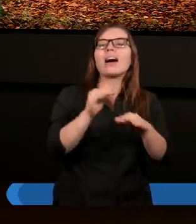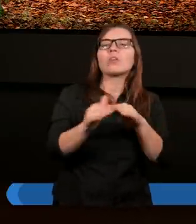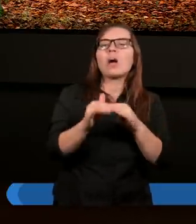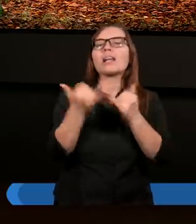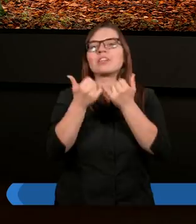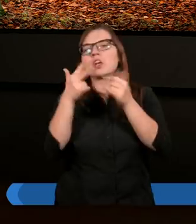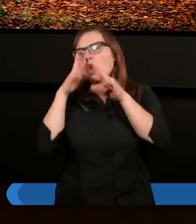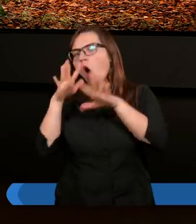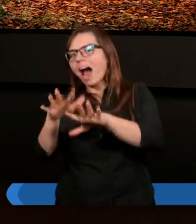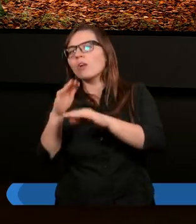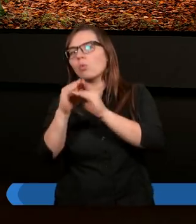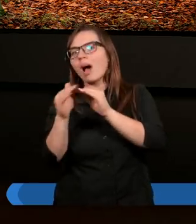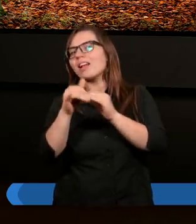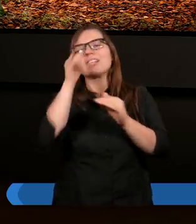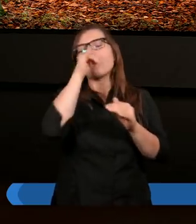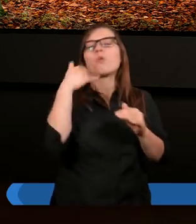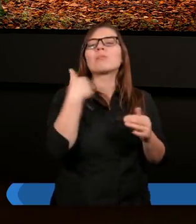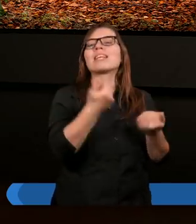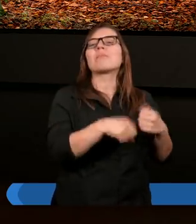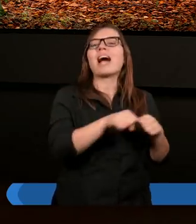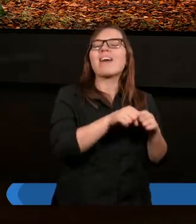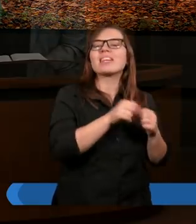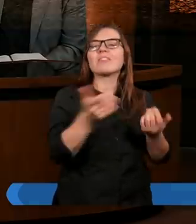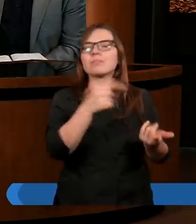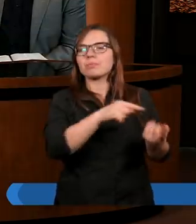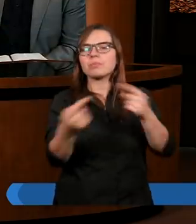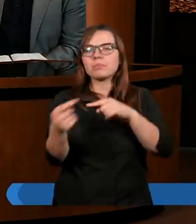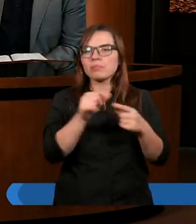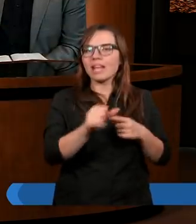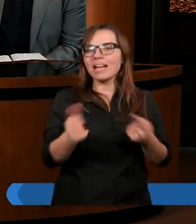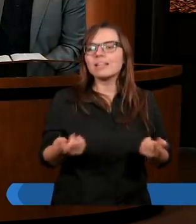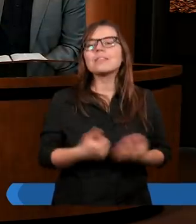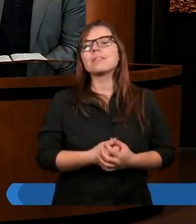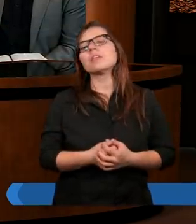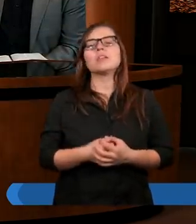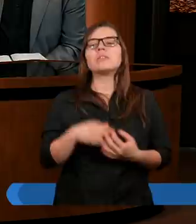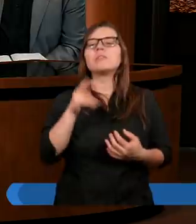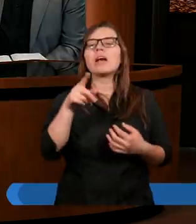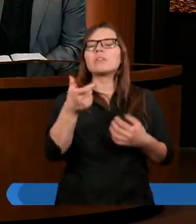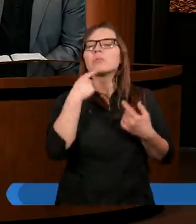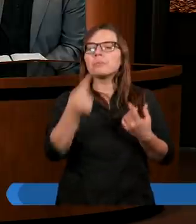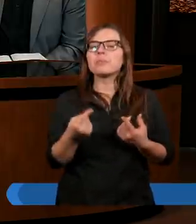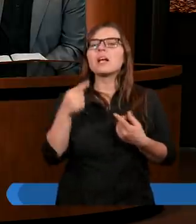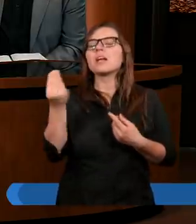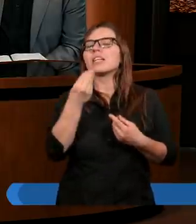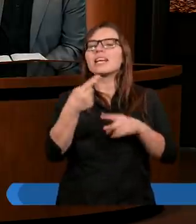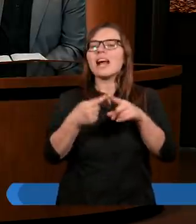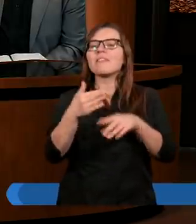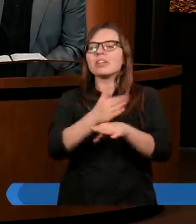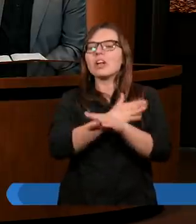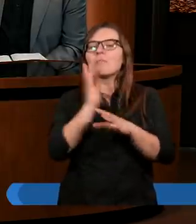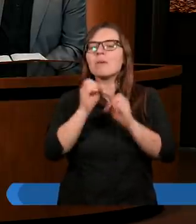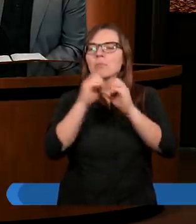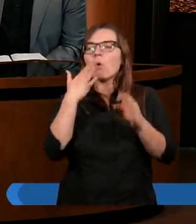okazuje łaskę, nie może okazać sprawiedliwości. Krysiu, proszę, przepraszam, Ewunia. Może jeszcze wcześniej, zanim o